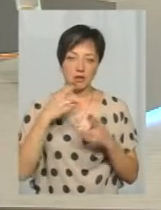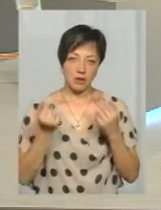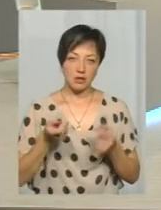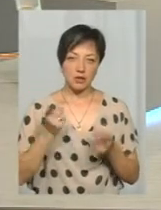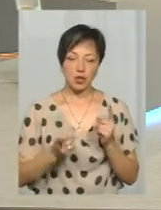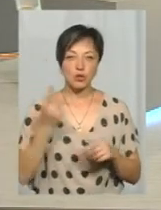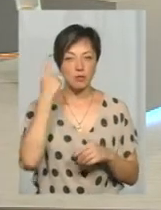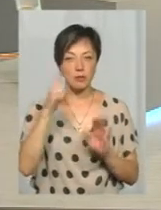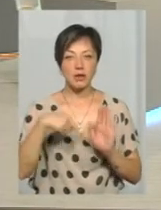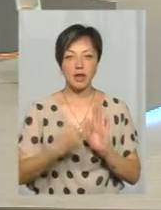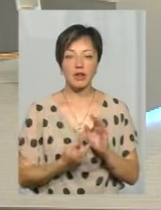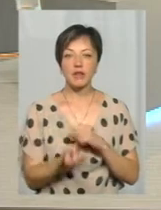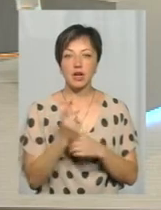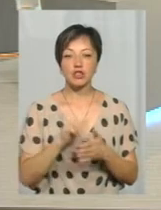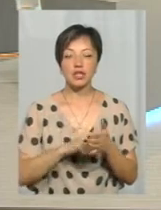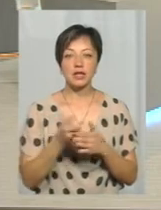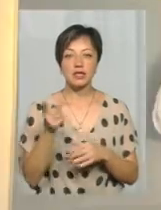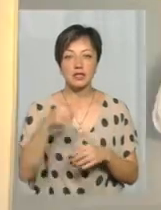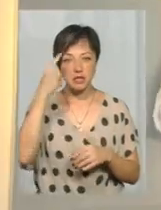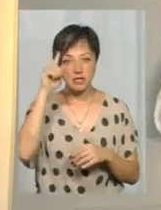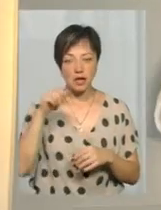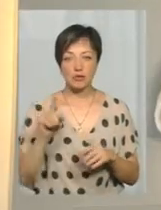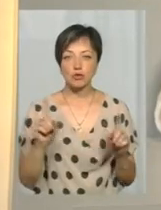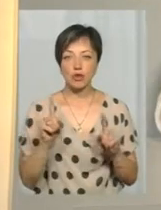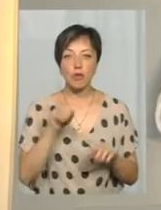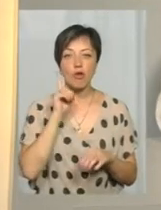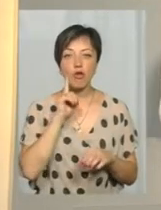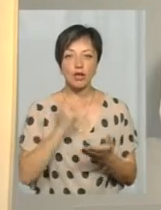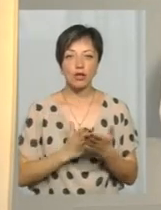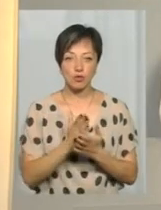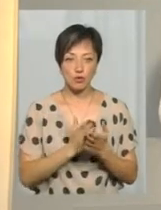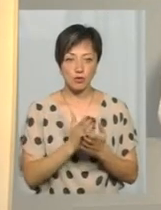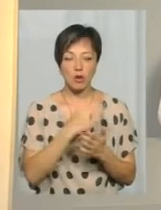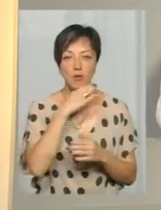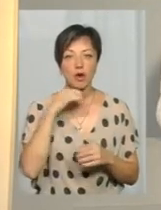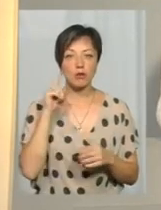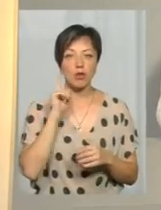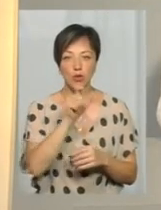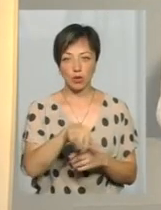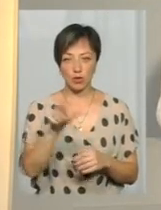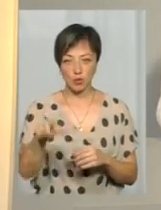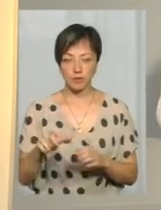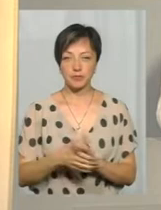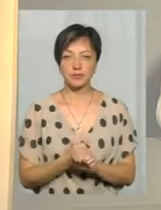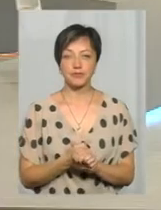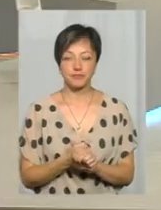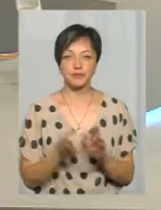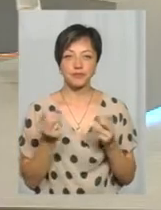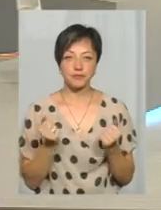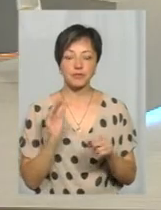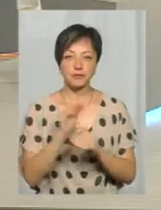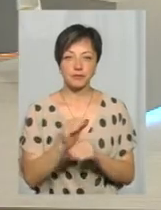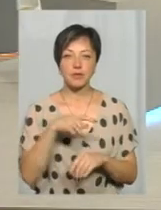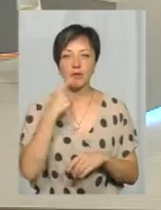звичайно. Я думаю, що такі питання виникають через те, що знаємо, що молода служба і дуже багато молодих людей. Тут ще можна, ми з вами